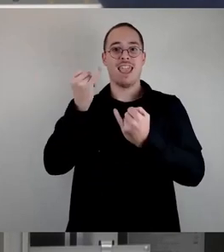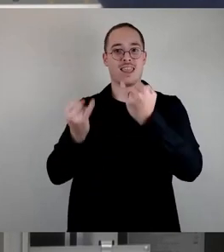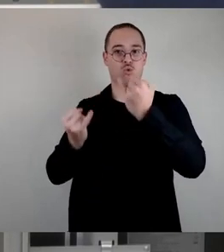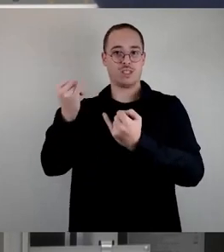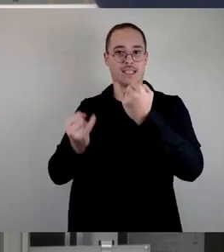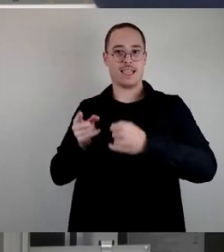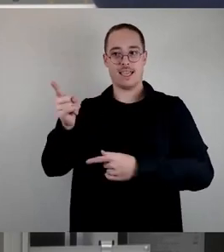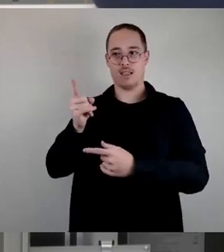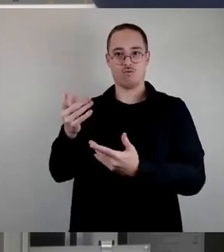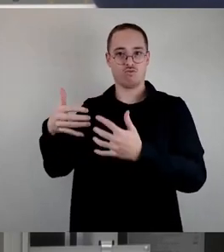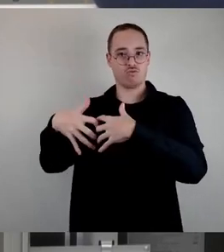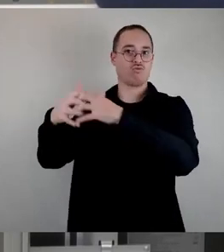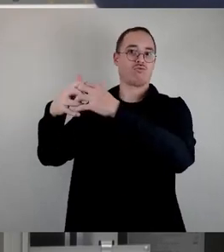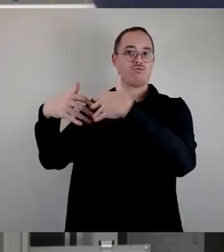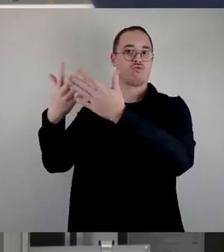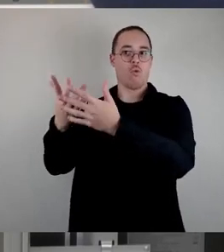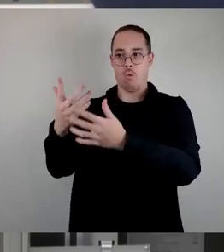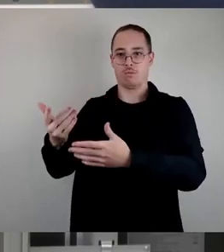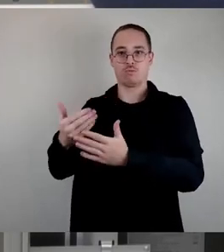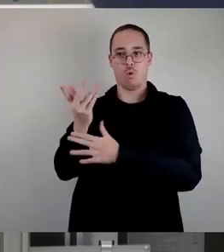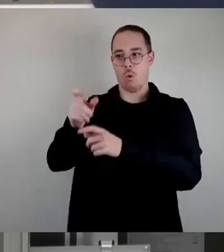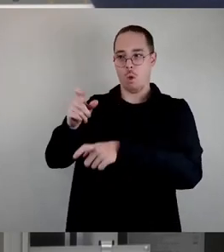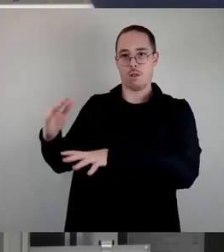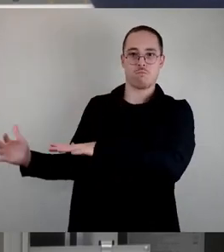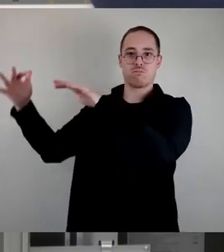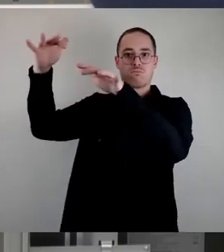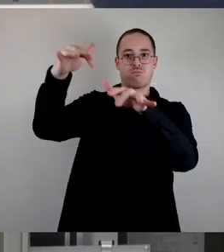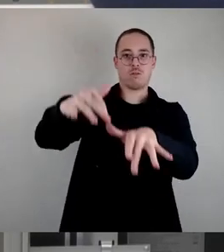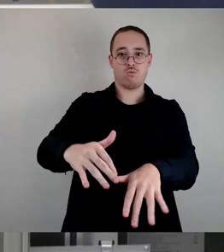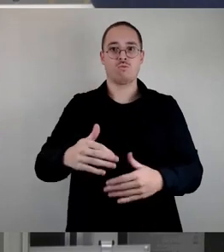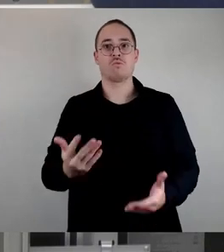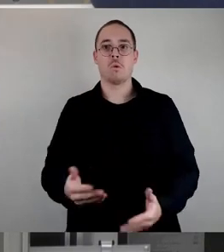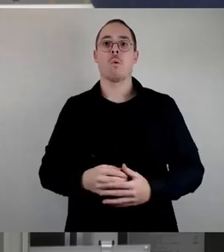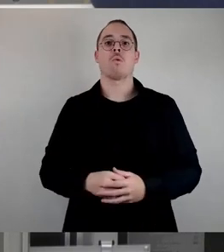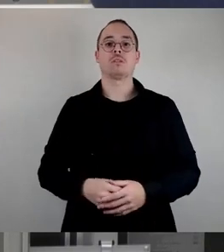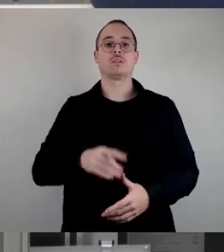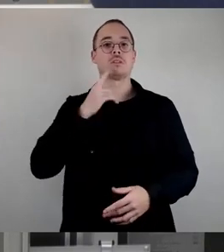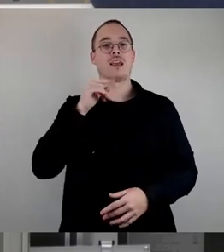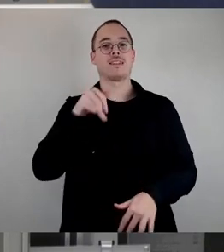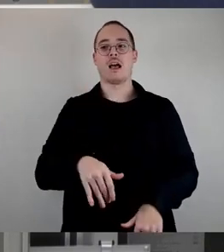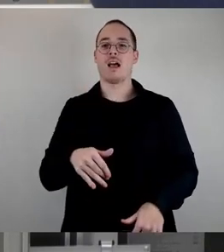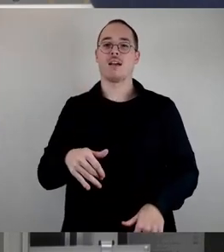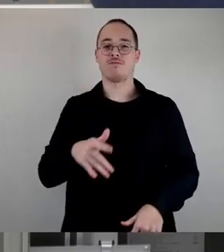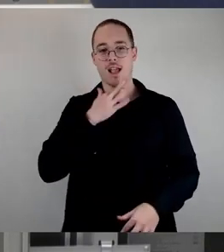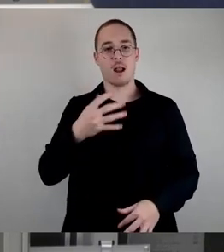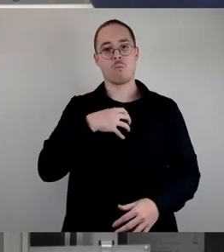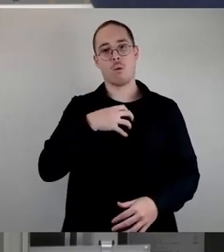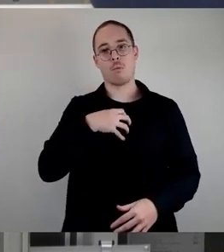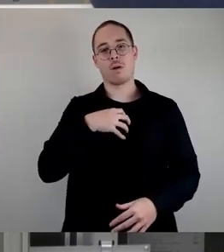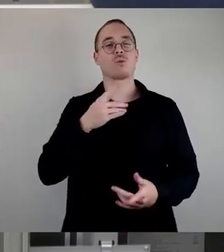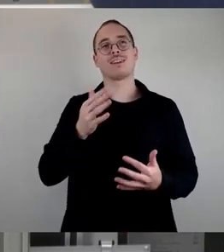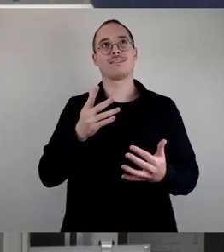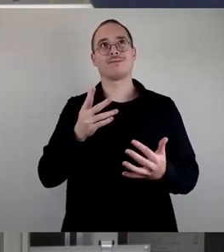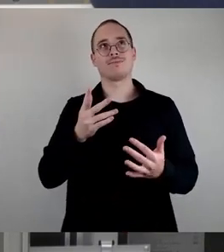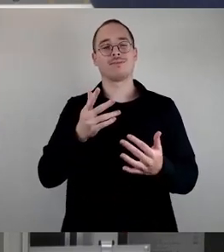Erweiterungsbedarfe in Schulen haben werden. Das Thema interkommunale Kooperation ist schon angesprochen worden. Wir